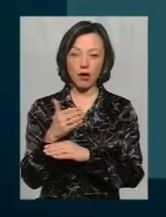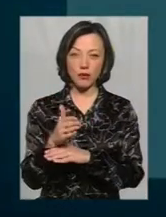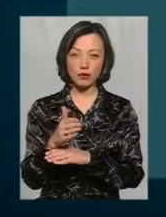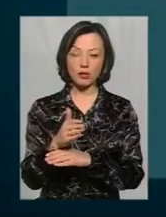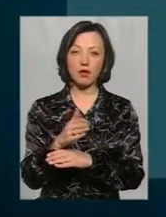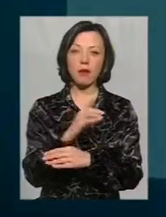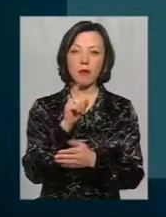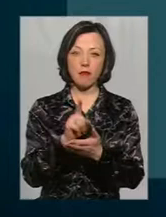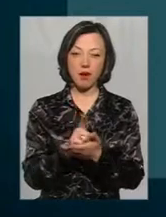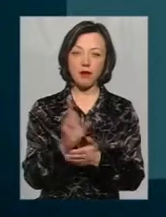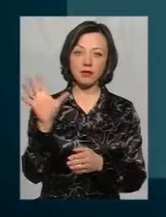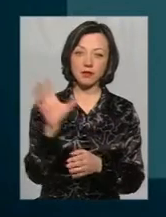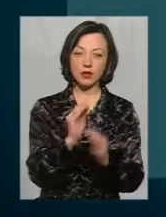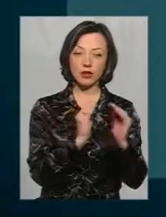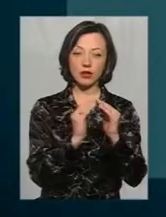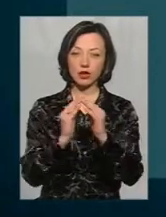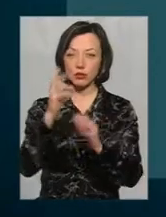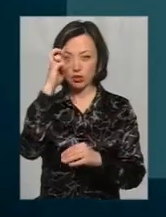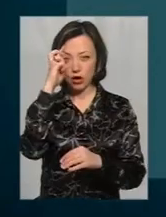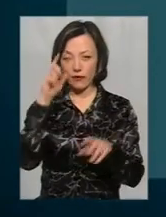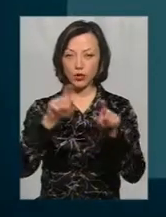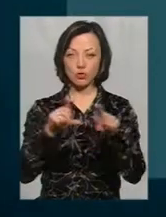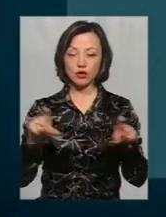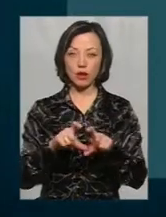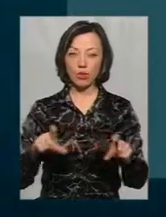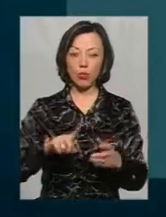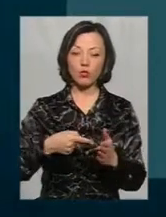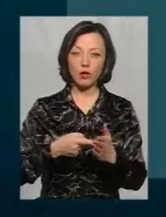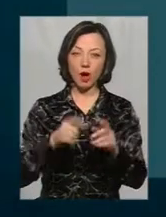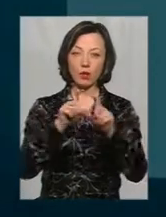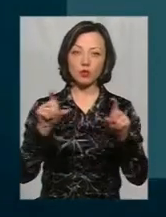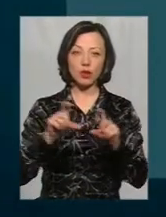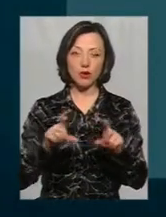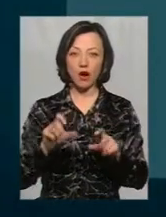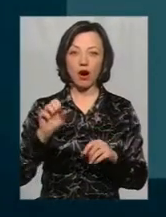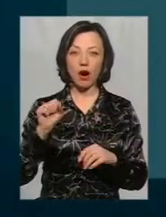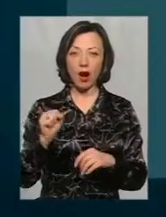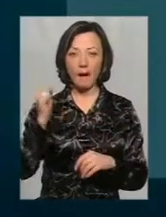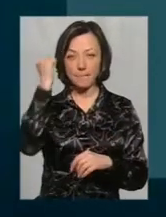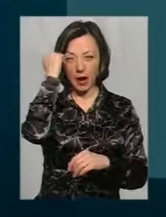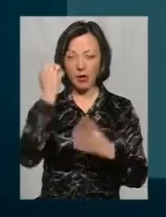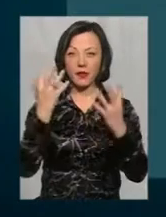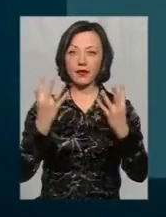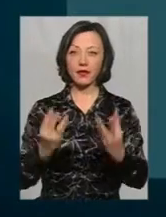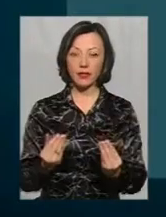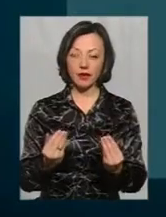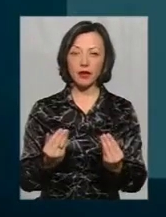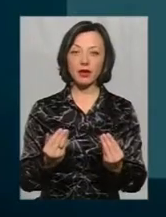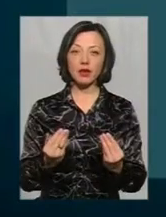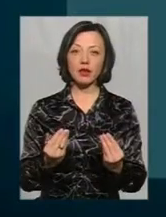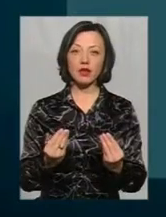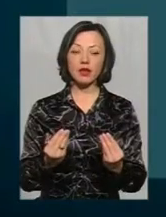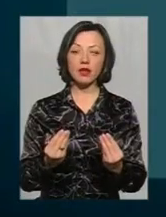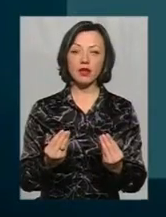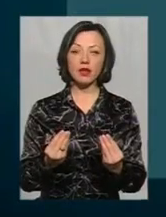що він має майорити на всіх видівлях державних установ, на комунальних установах, а пам'ятні дні, пов'язані з подіями національно